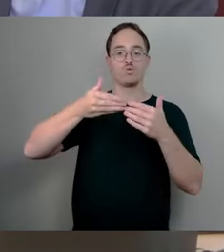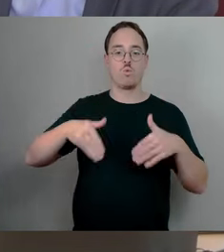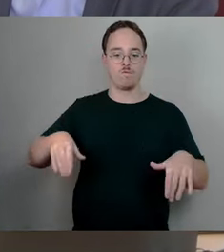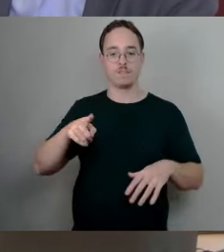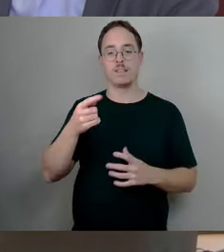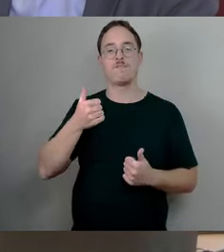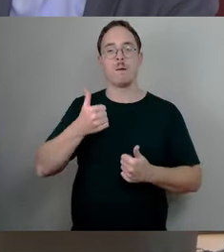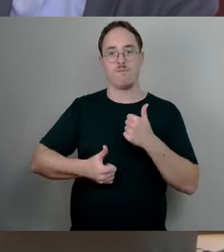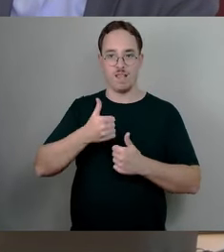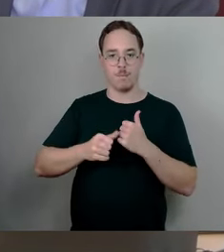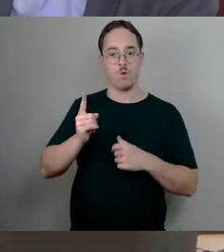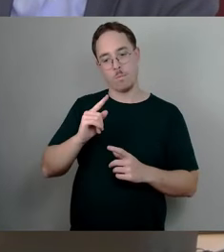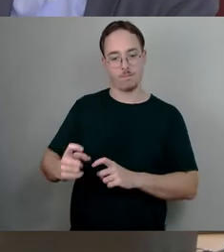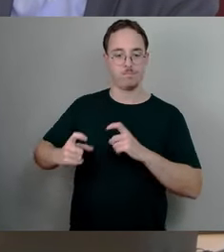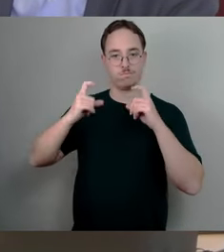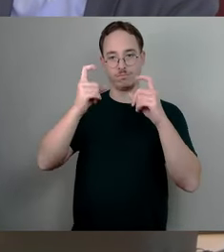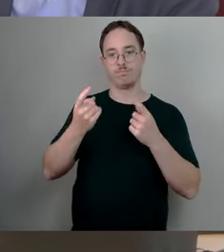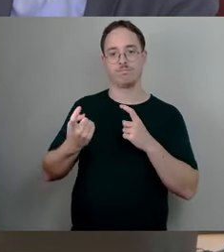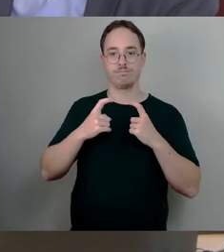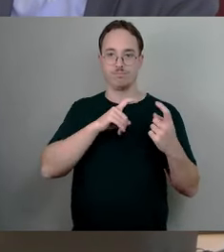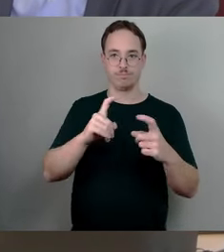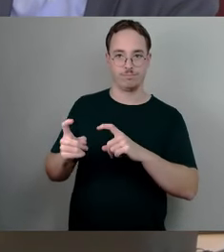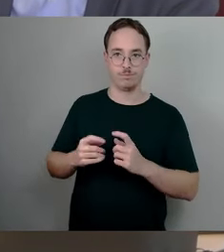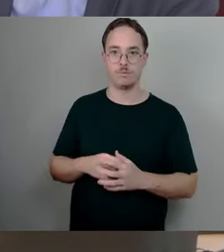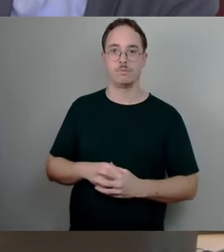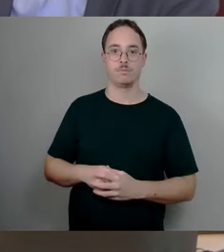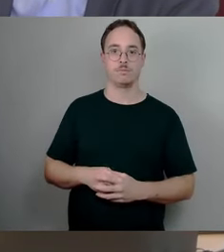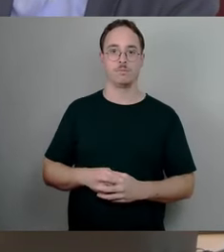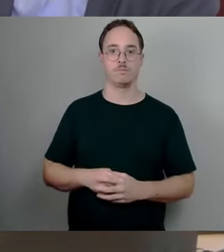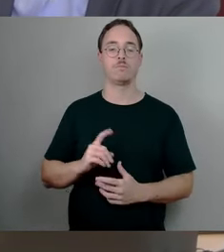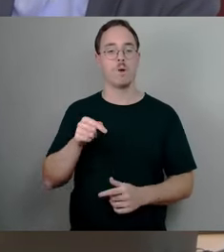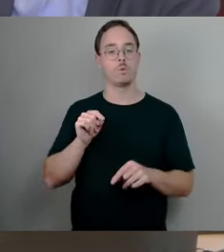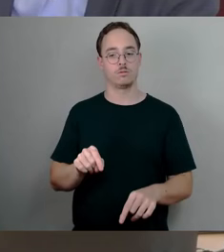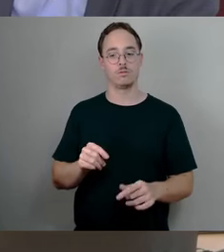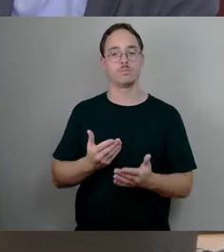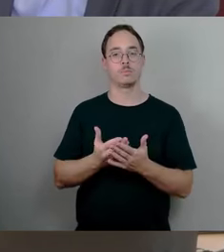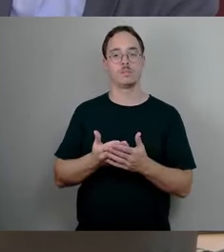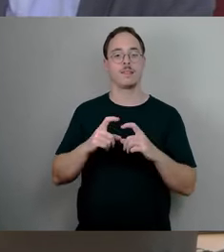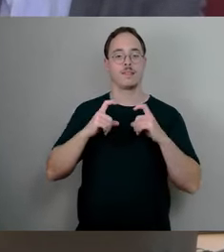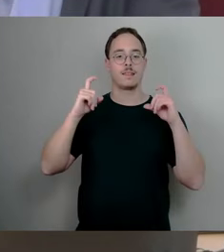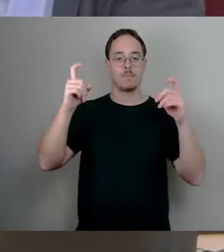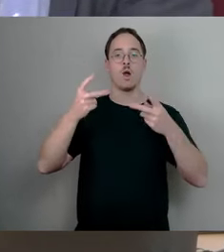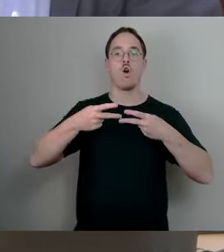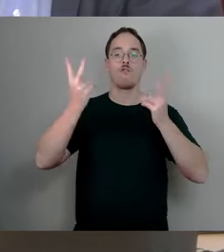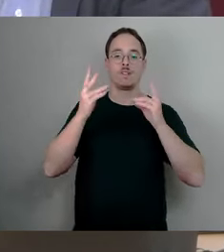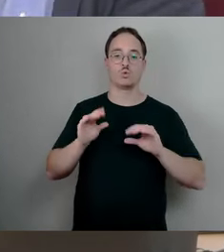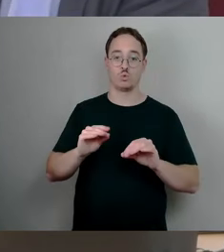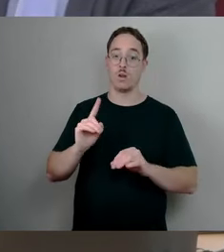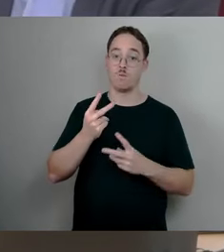steht mir enthalten das Thema öffentliche Nutzung, auch mit entsprechenden